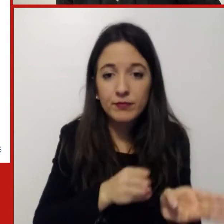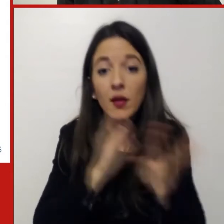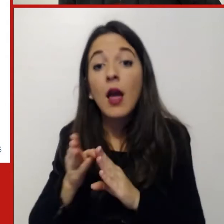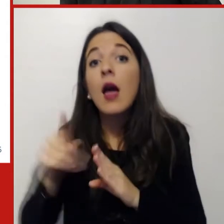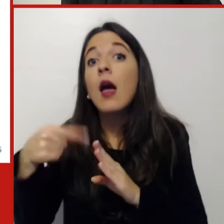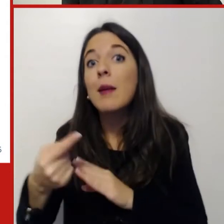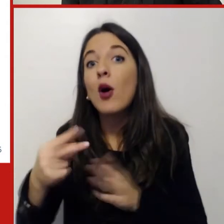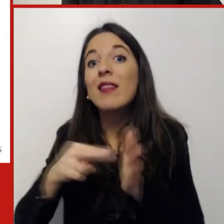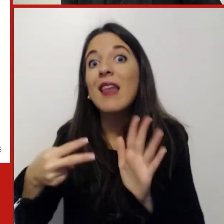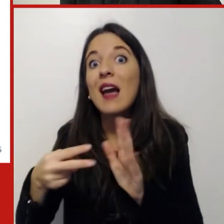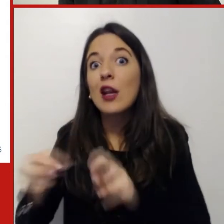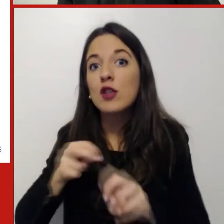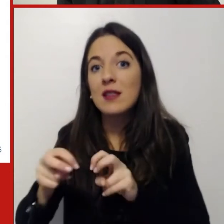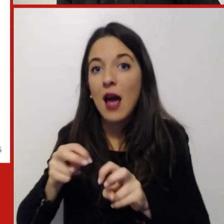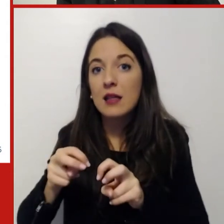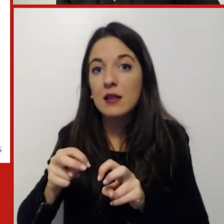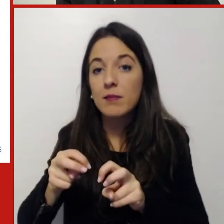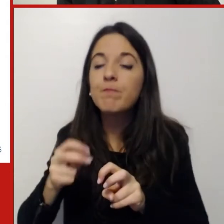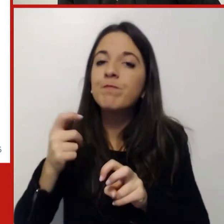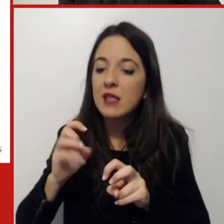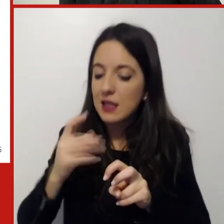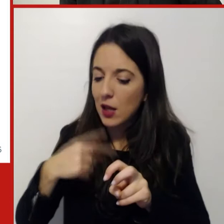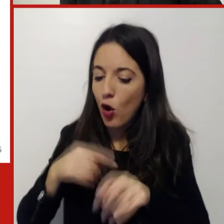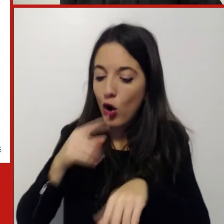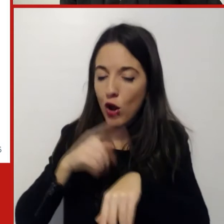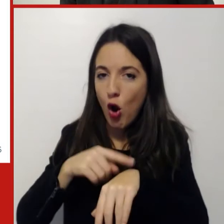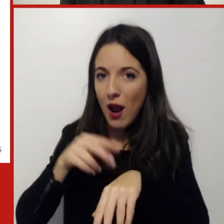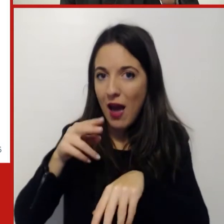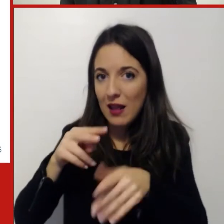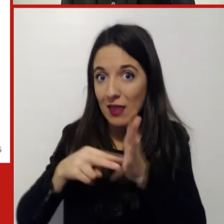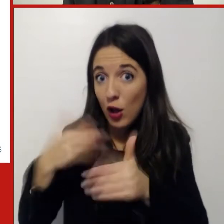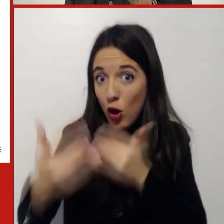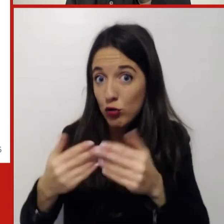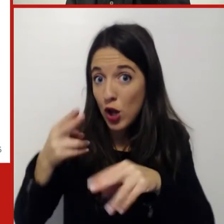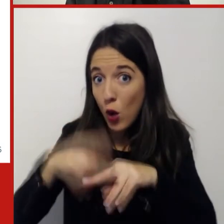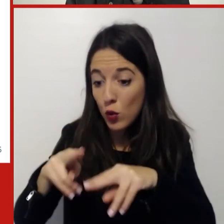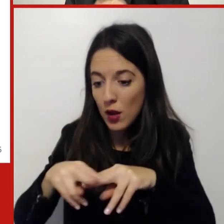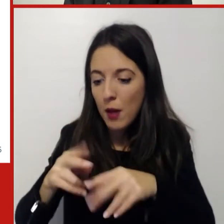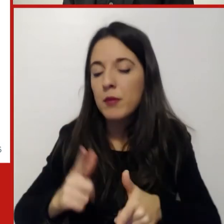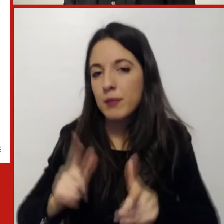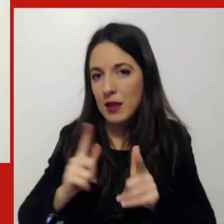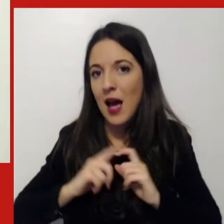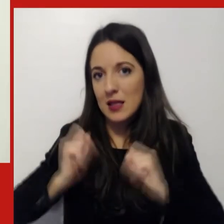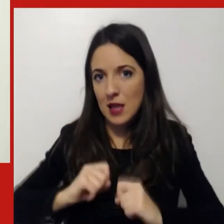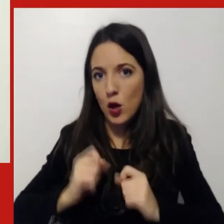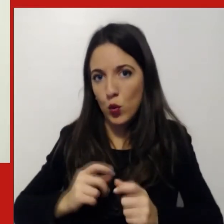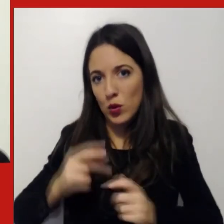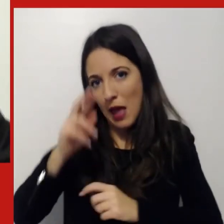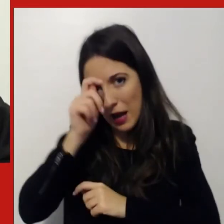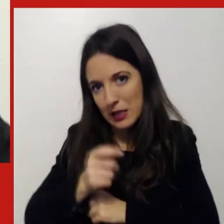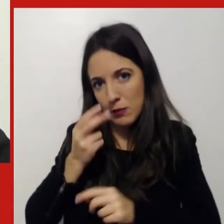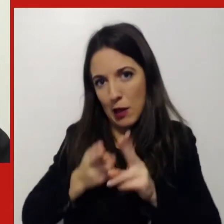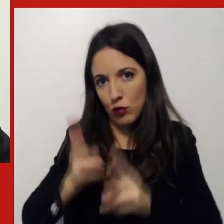rispettare anche noi stessi, la nostra salute e quella degli altri. Quindi temi nuovi su cui